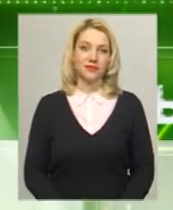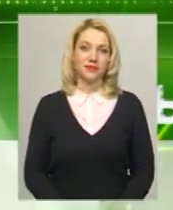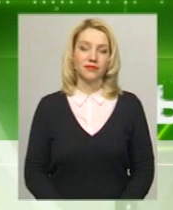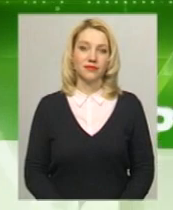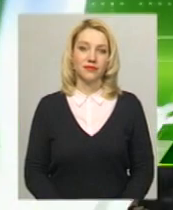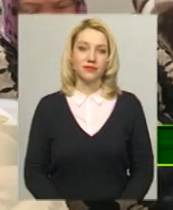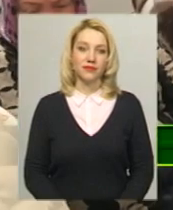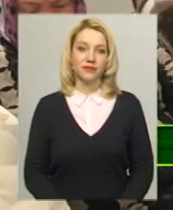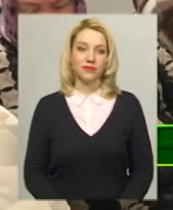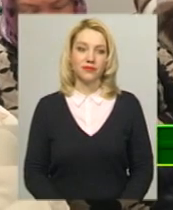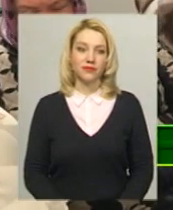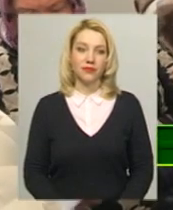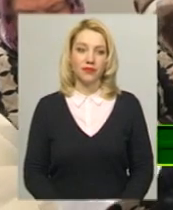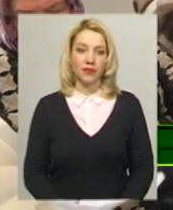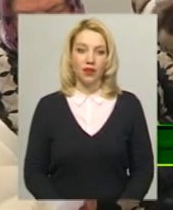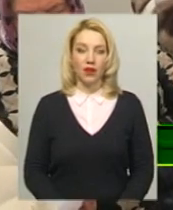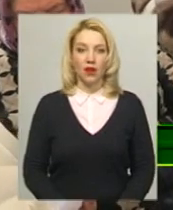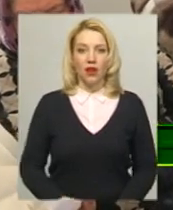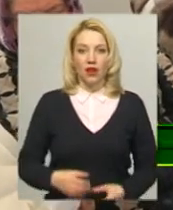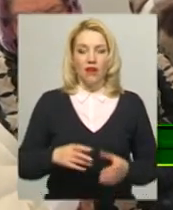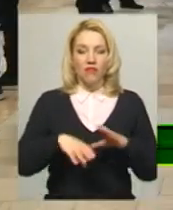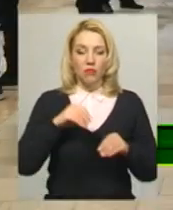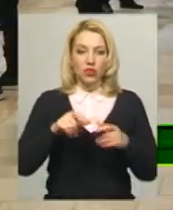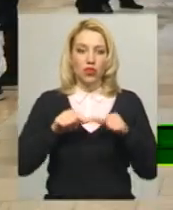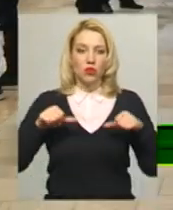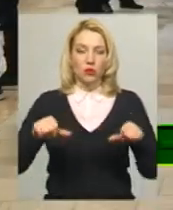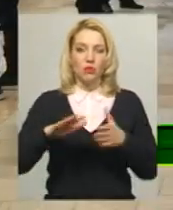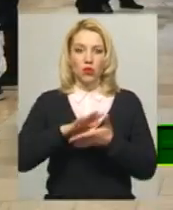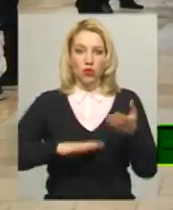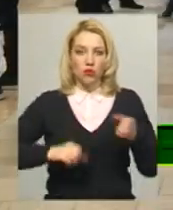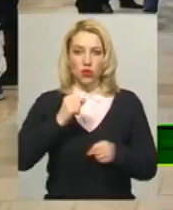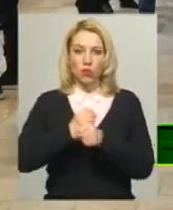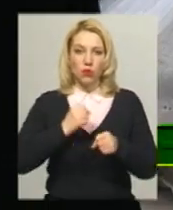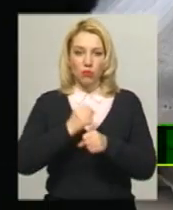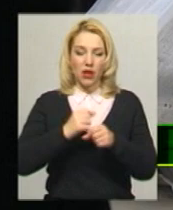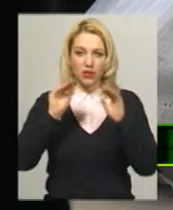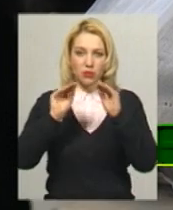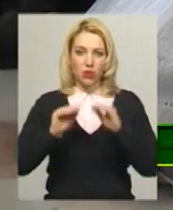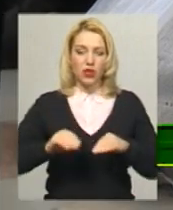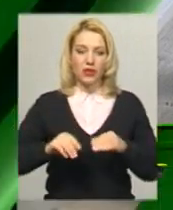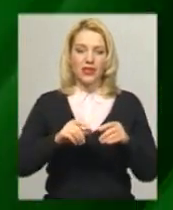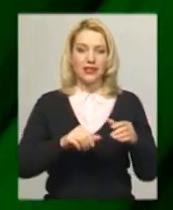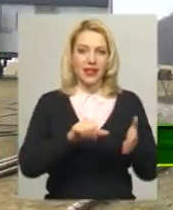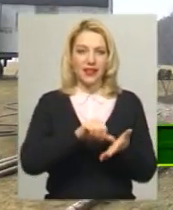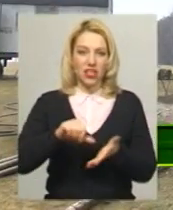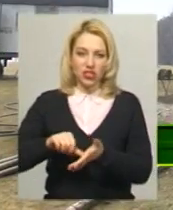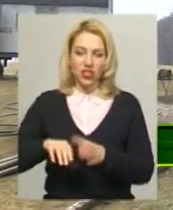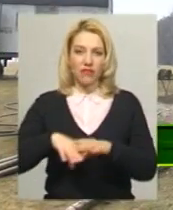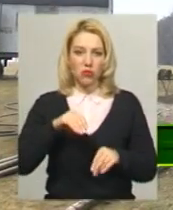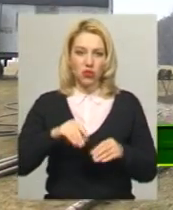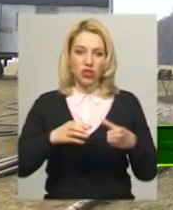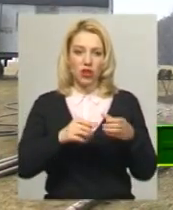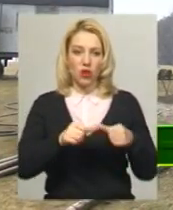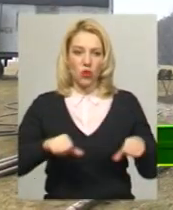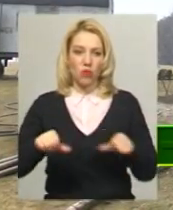Музика Окружна виборча комісія продовжує обробляти протоколи дільничних виборчих комісій. У